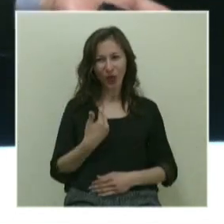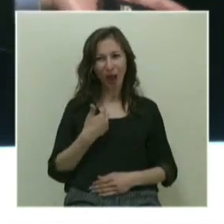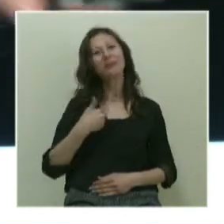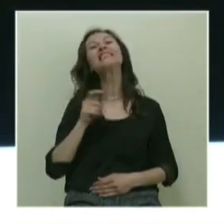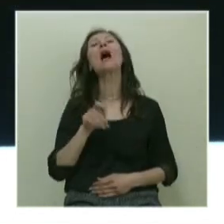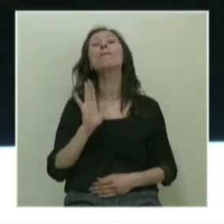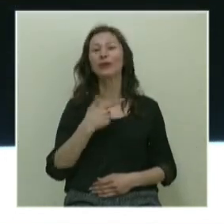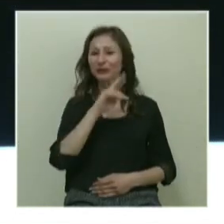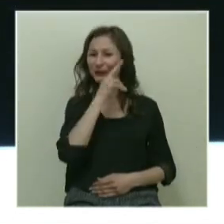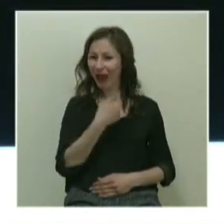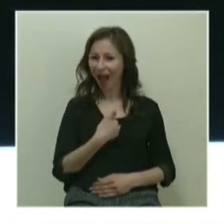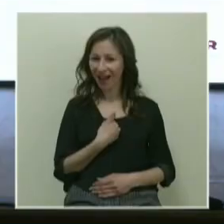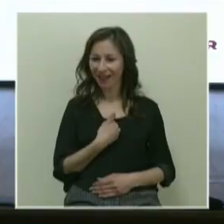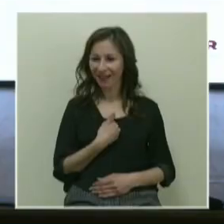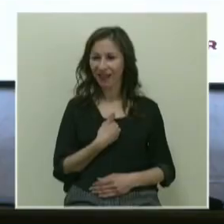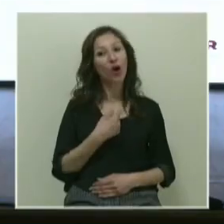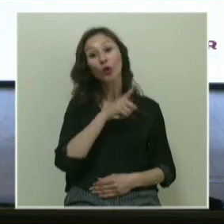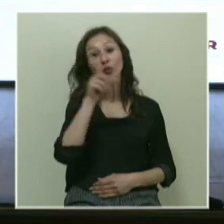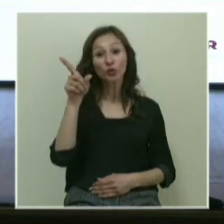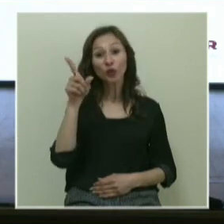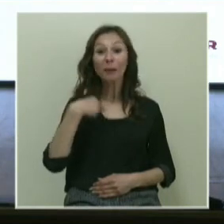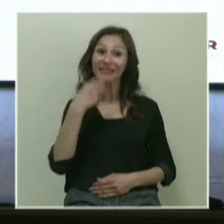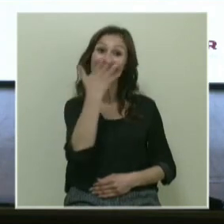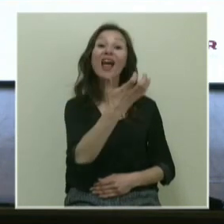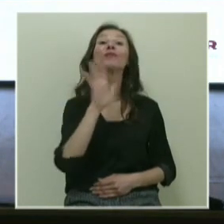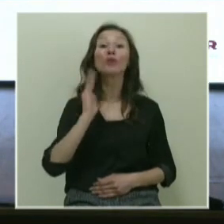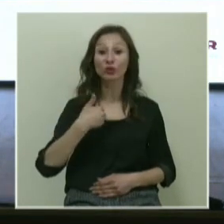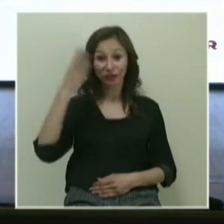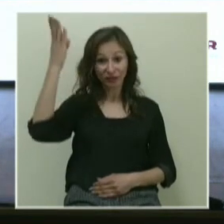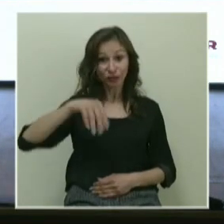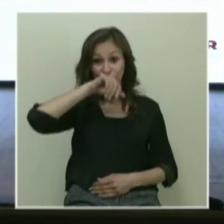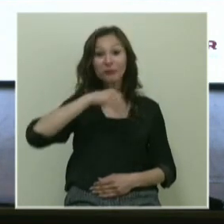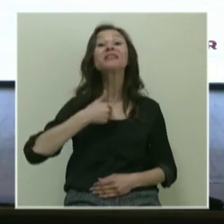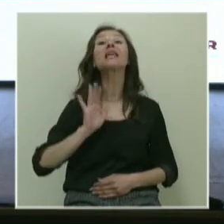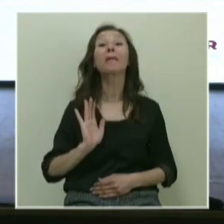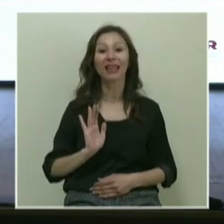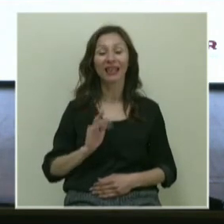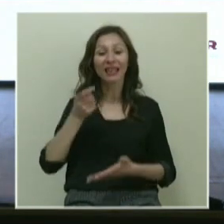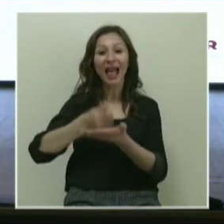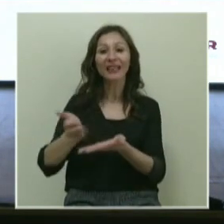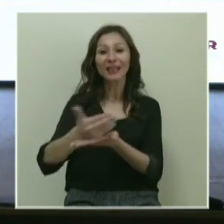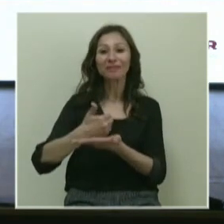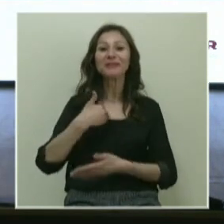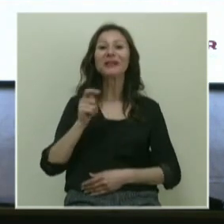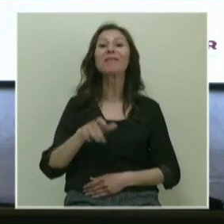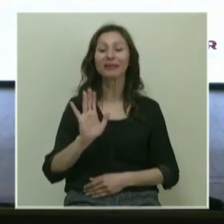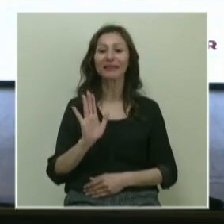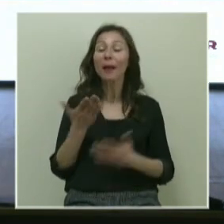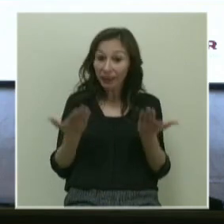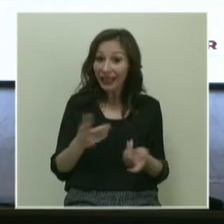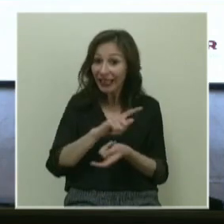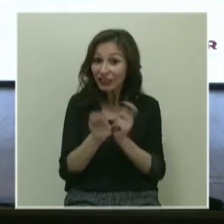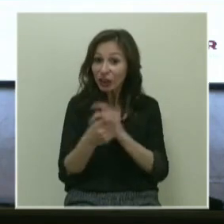yapmıyoruz. O şunu biz yaratmıyoruz. O yatırımları biz yapmadık. Peki,